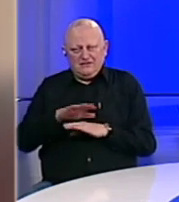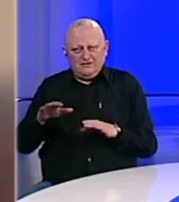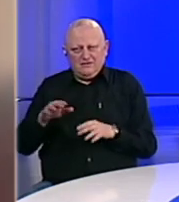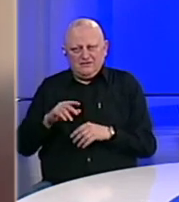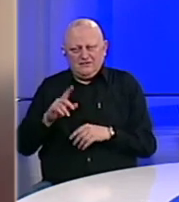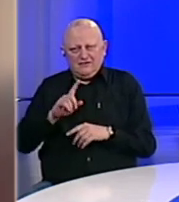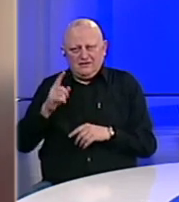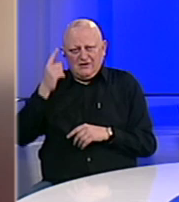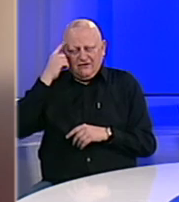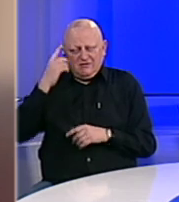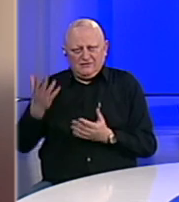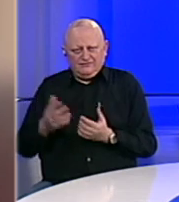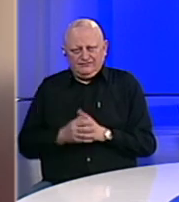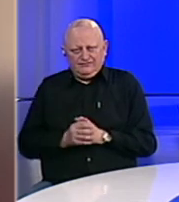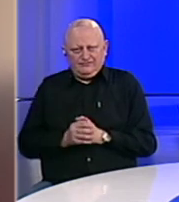zadivljujuće, neinteligentno.